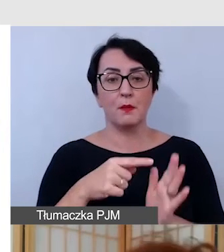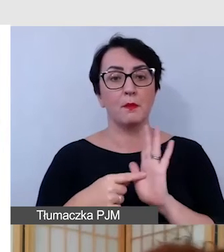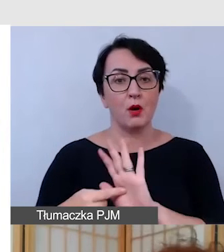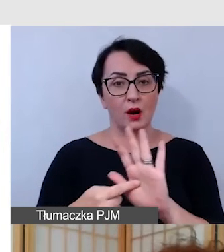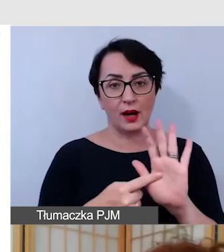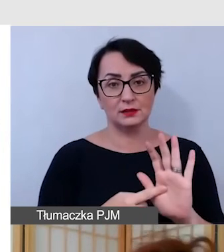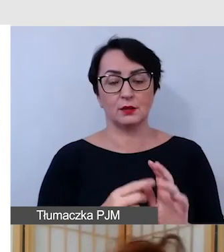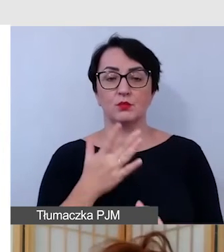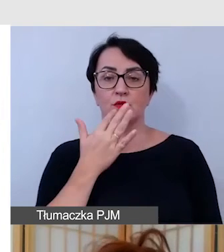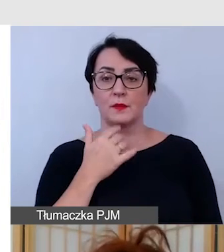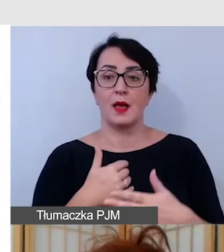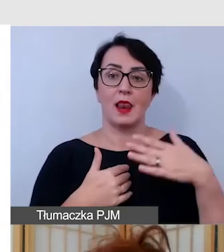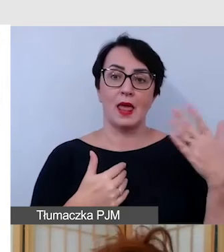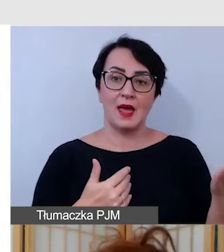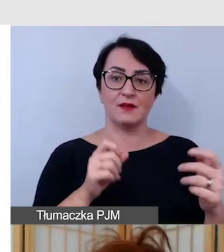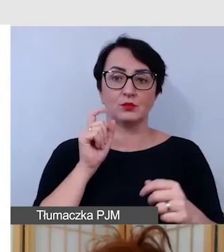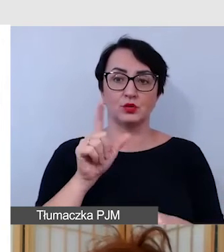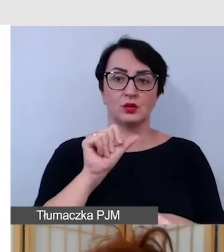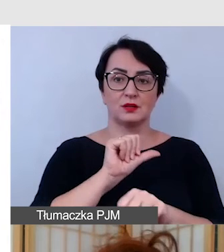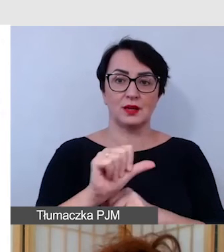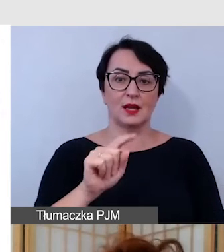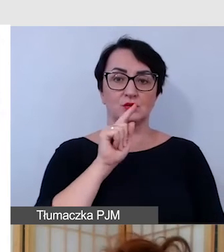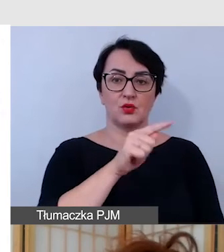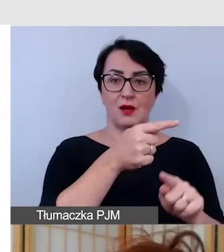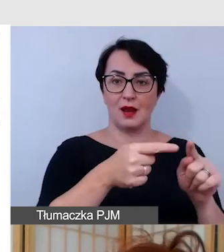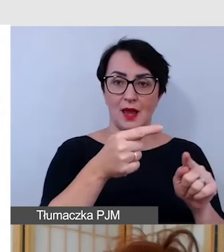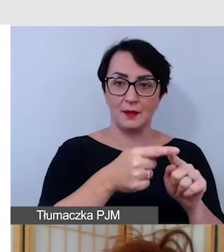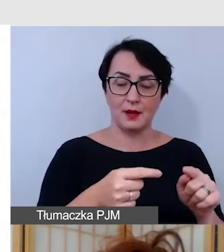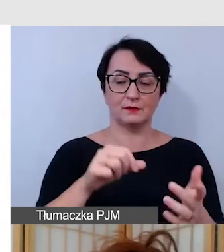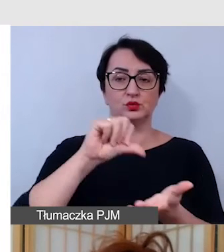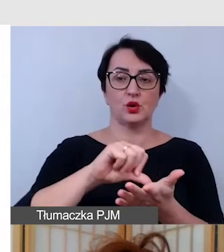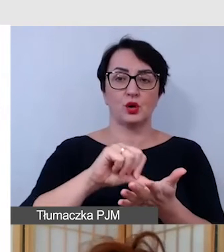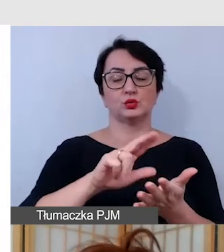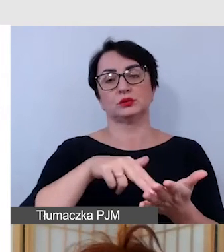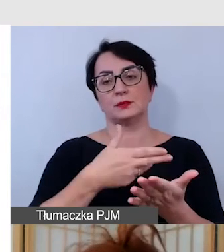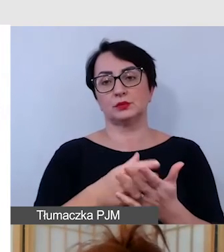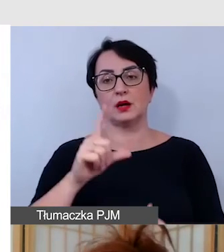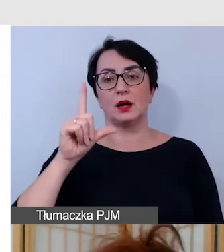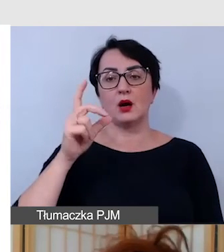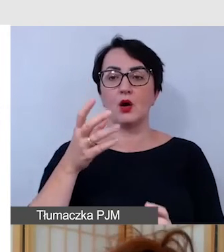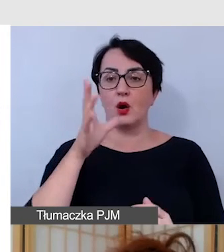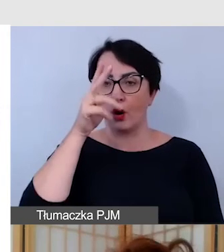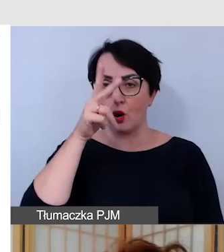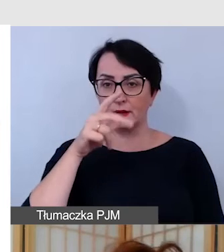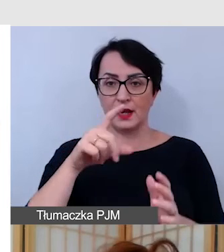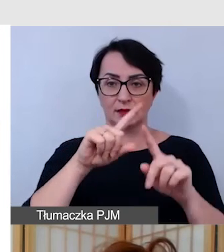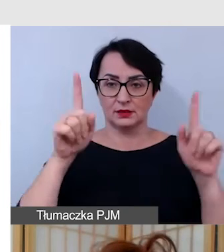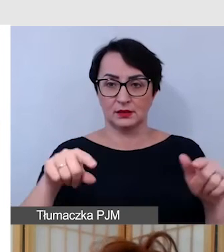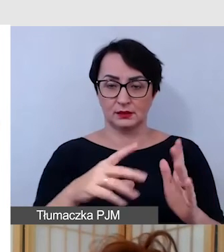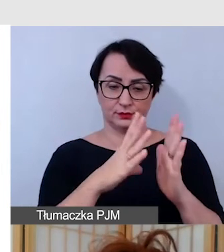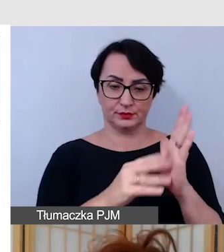mówimy, że po lewej stronie znajduje się taki i taki element, w środku na przykład jest piktogram smartfona,